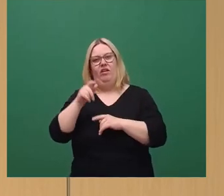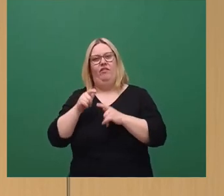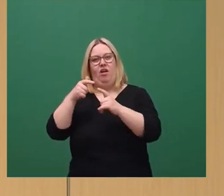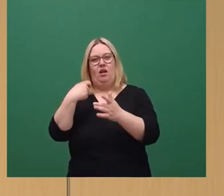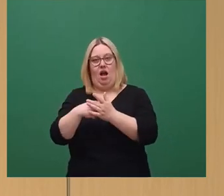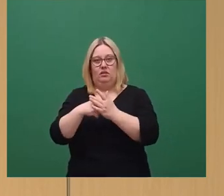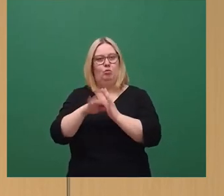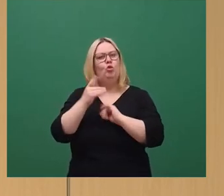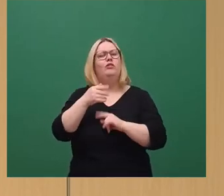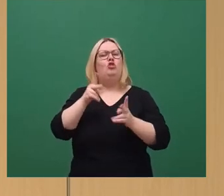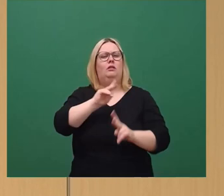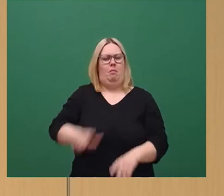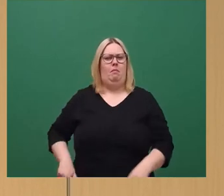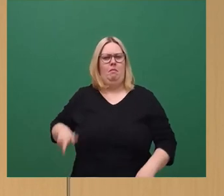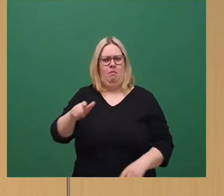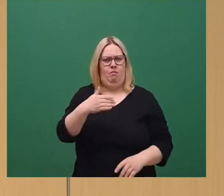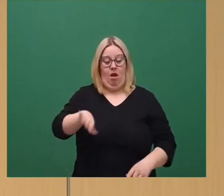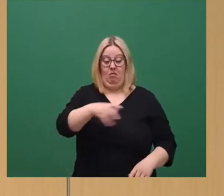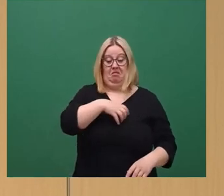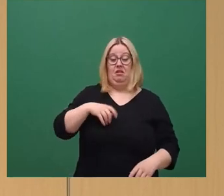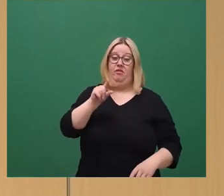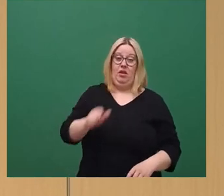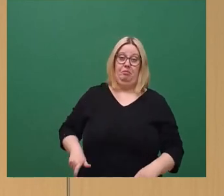mehr Geld pro Fahrgast zu, als wir hier in Dresden.